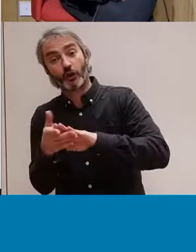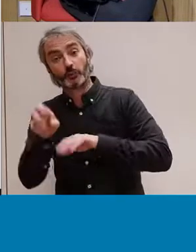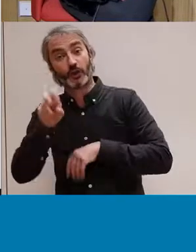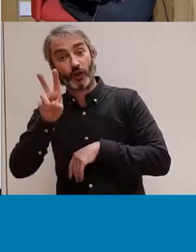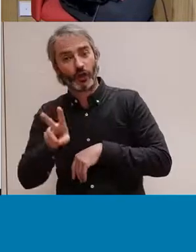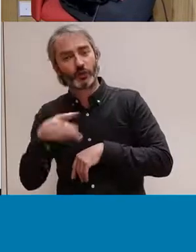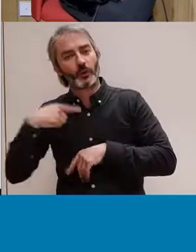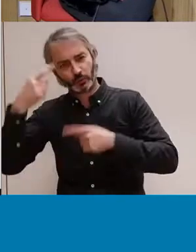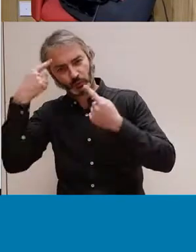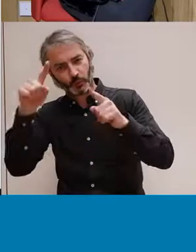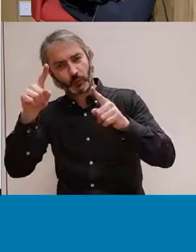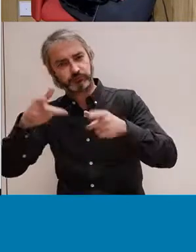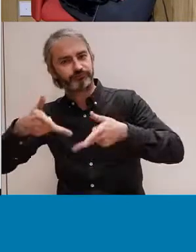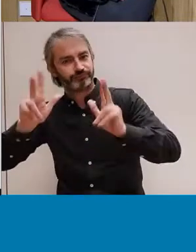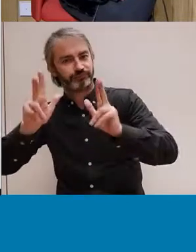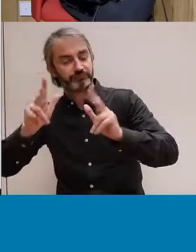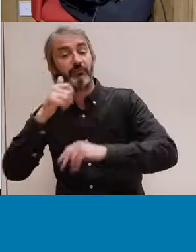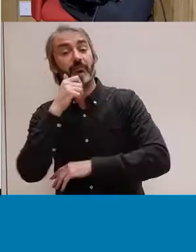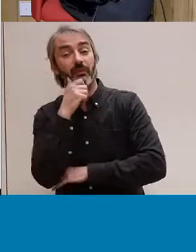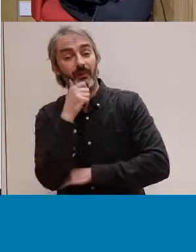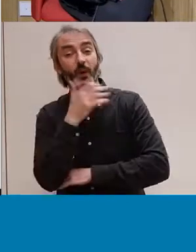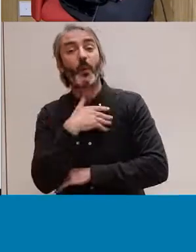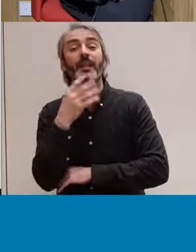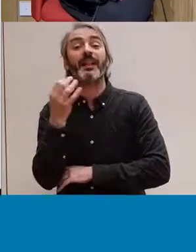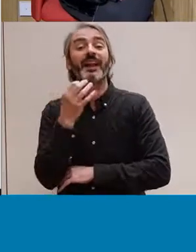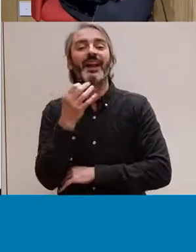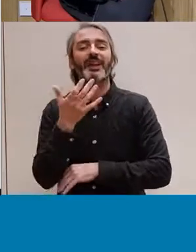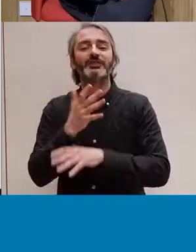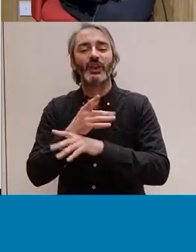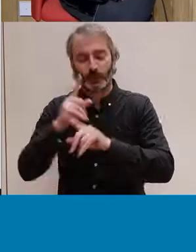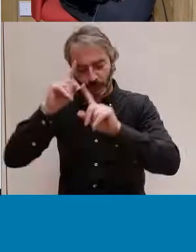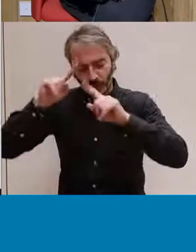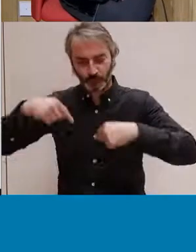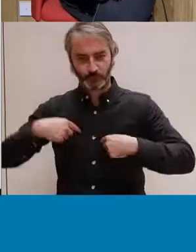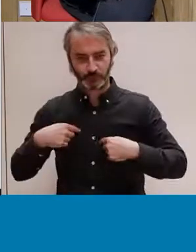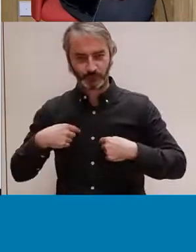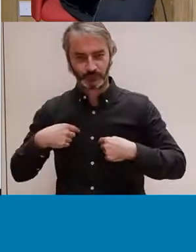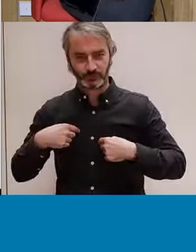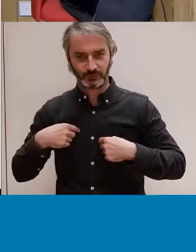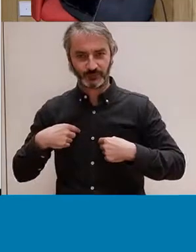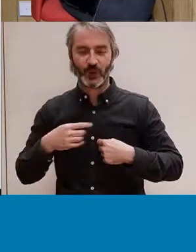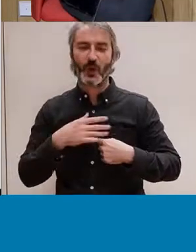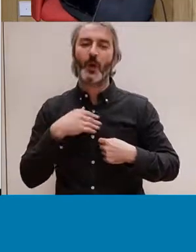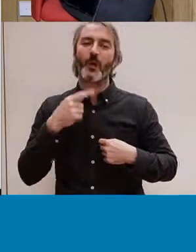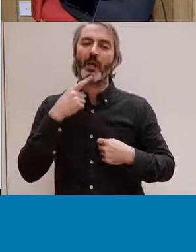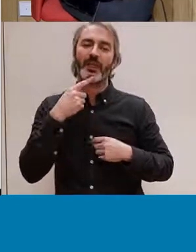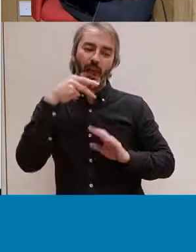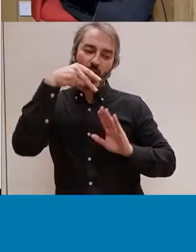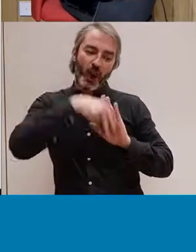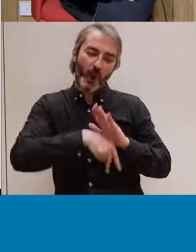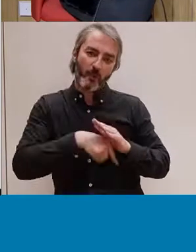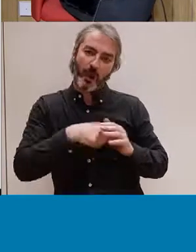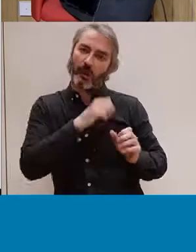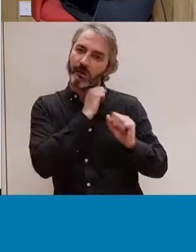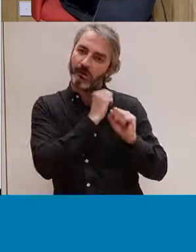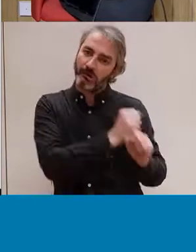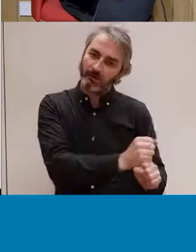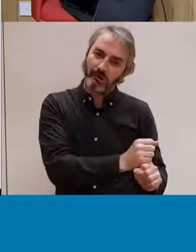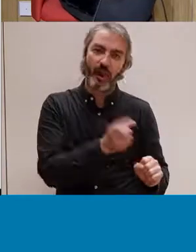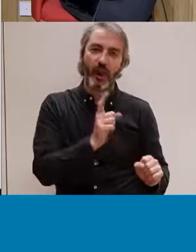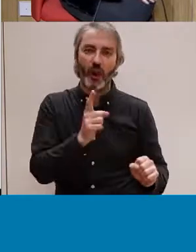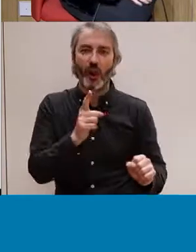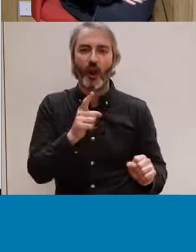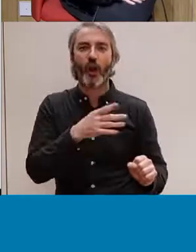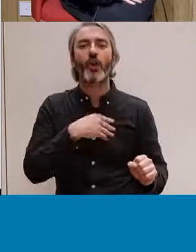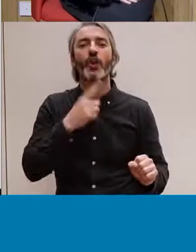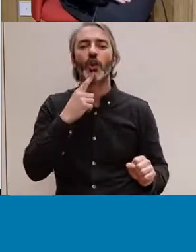I una mica la idea de voluptes és que la gent se faci el joc seu. Que no siguin unes normes molt marcades, que tot i que nosaltres us